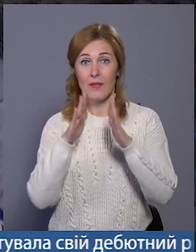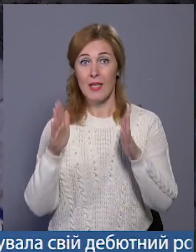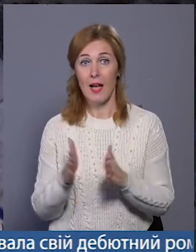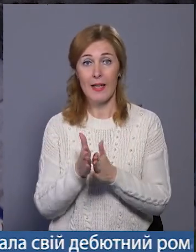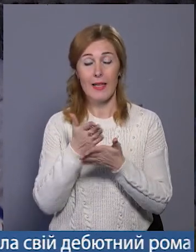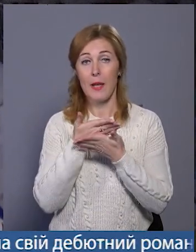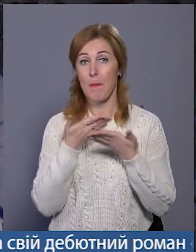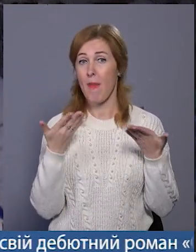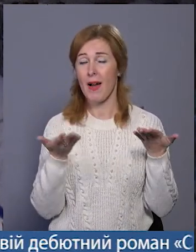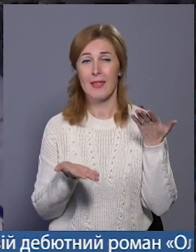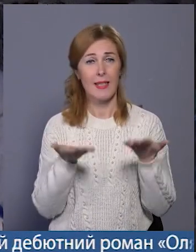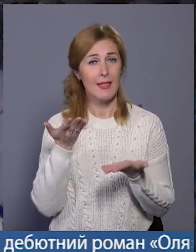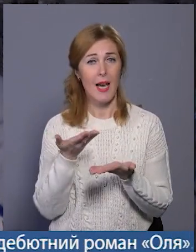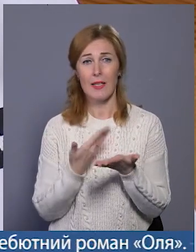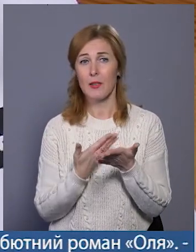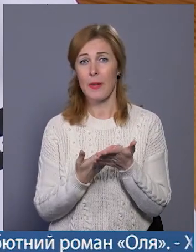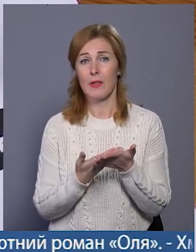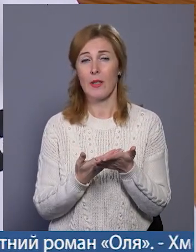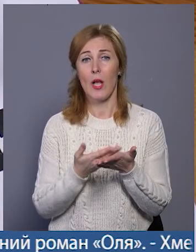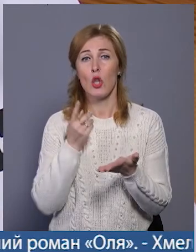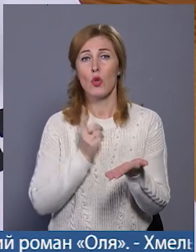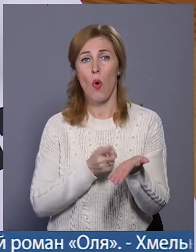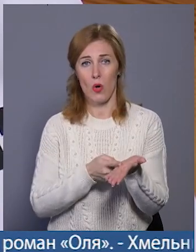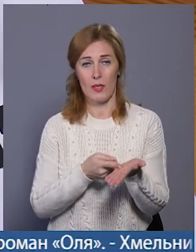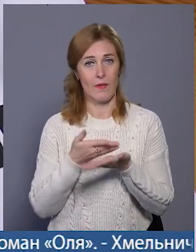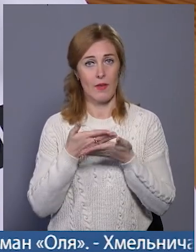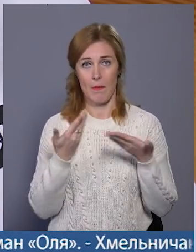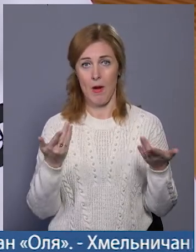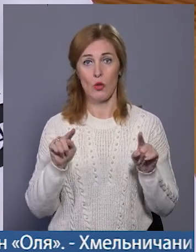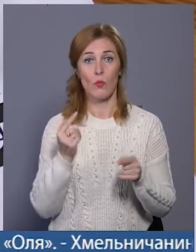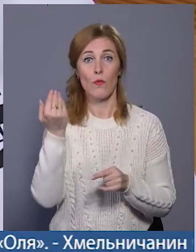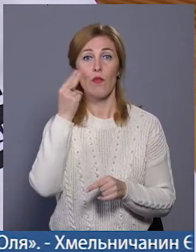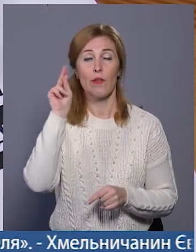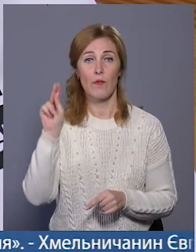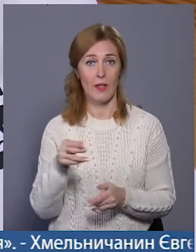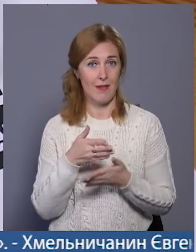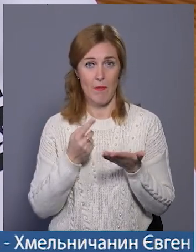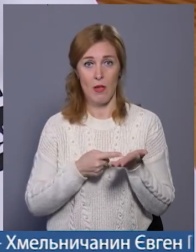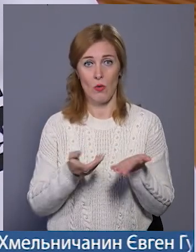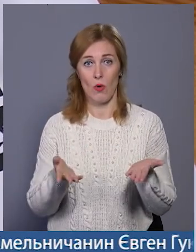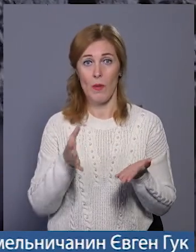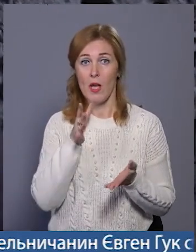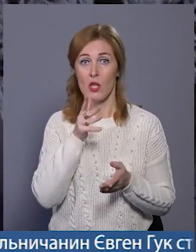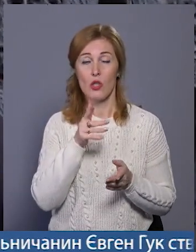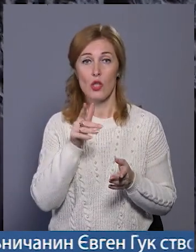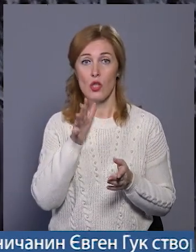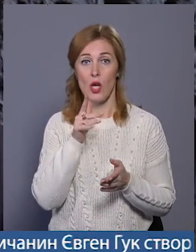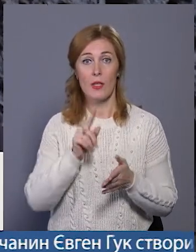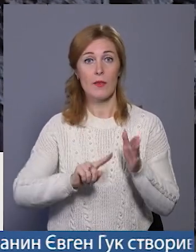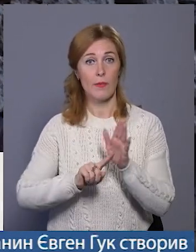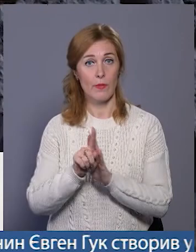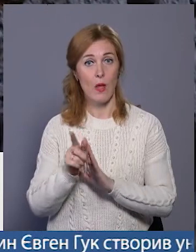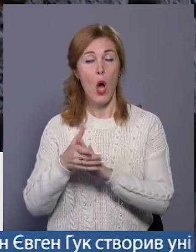ніяких, навіть якихось косвіних доказів, тому що він винен. Знову прийшов час об